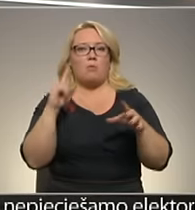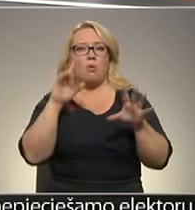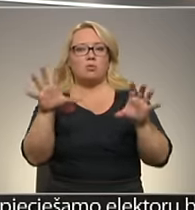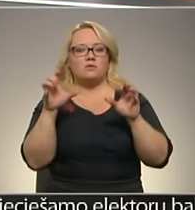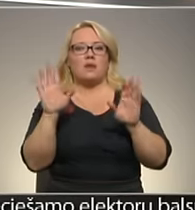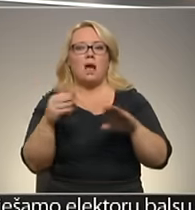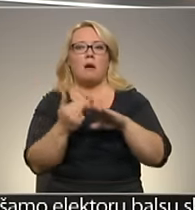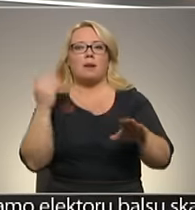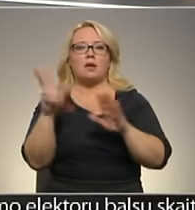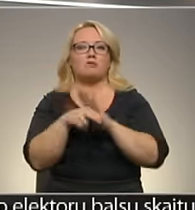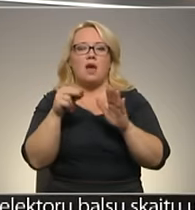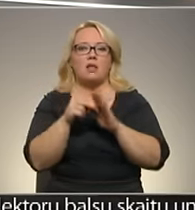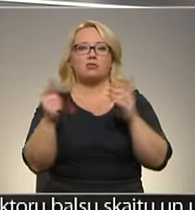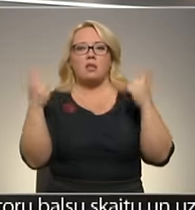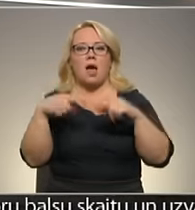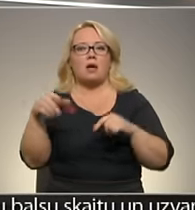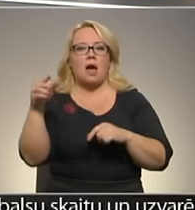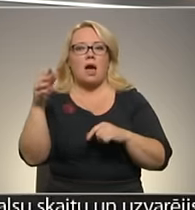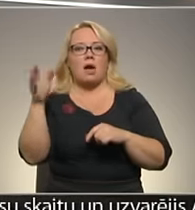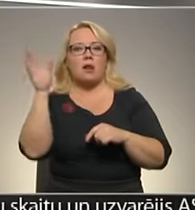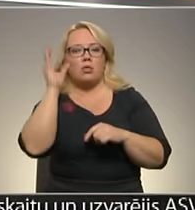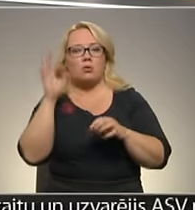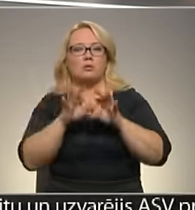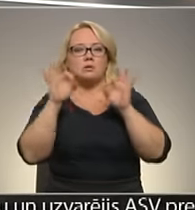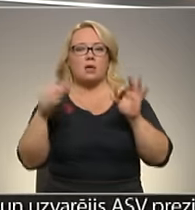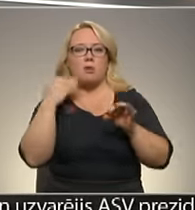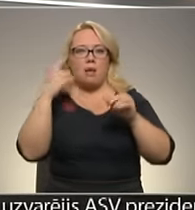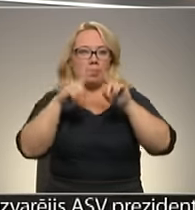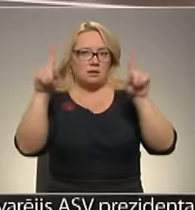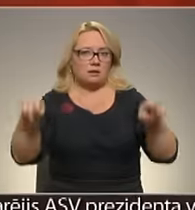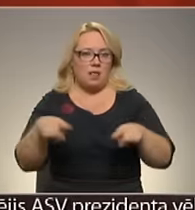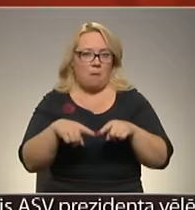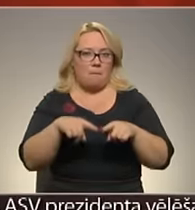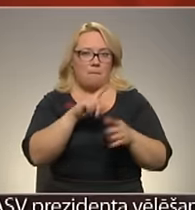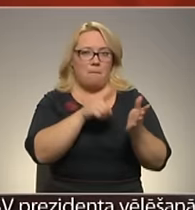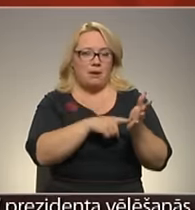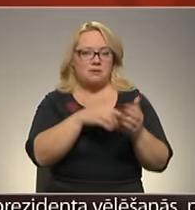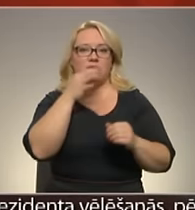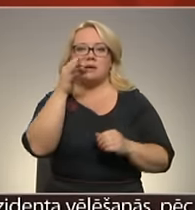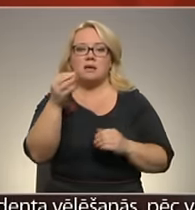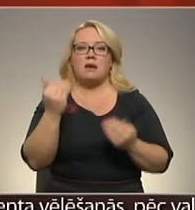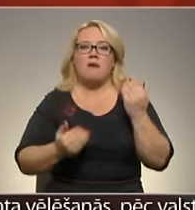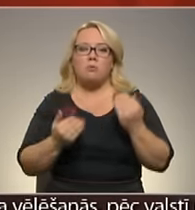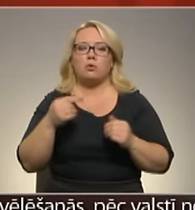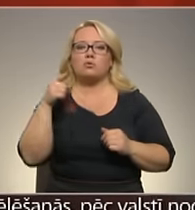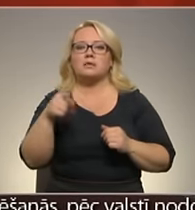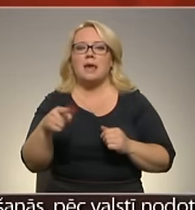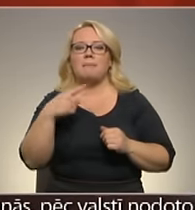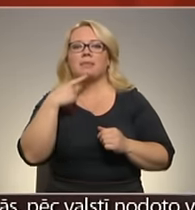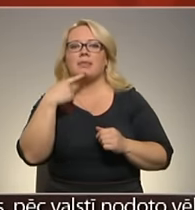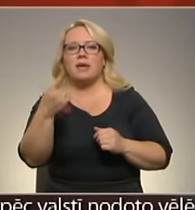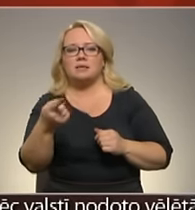priekšvēlēšanu laika, retoriku un tagad sāk no baldes lapas? Es domāju, ka varbūt uz tiem teicieniem un dažādiem